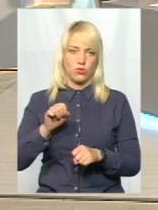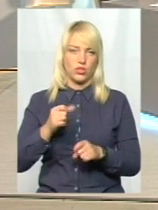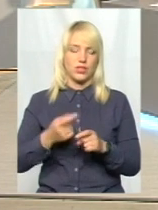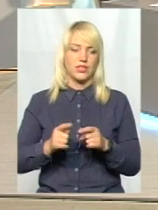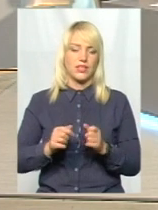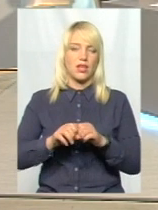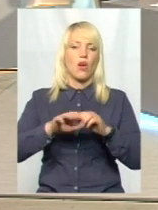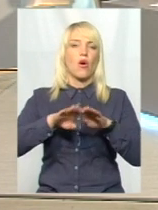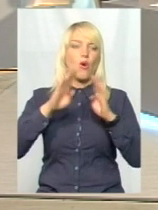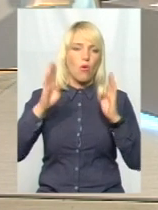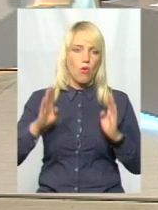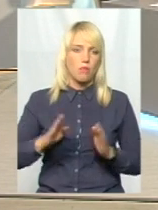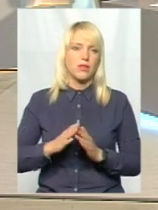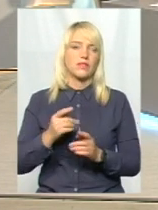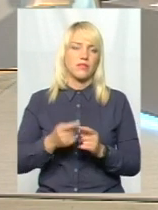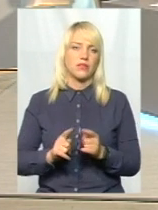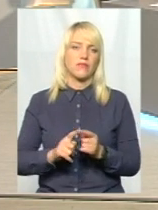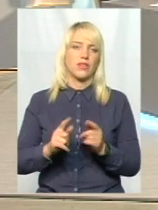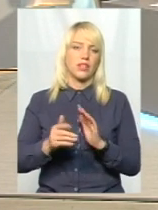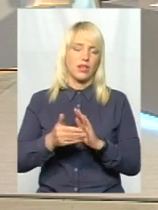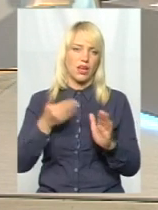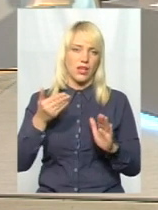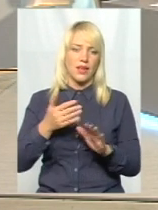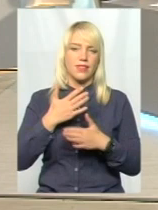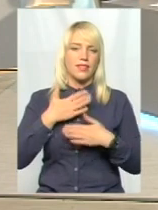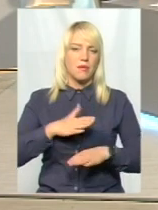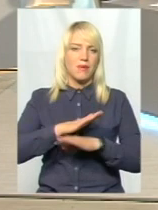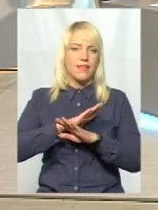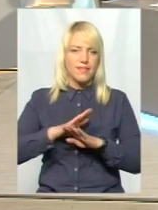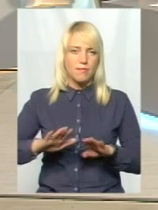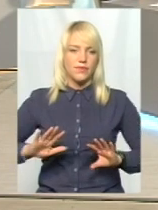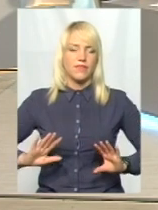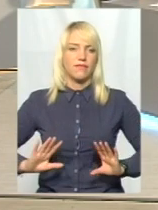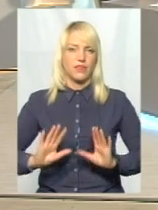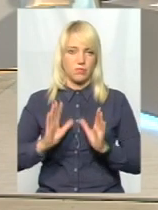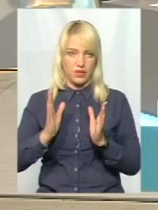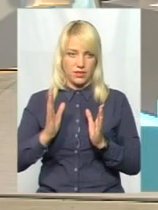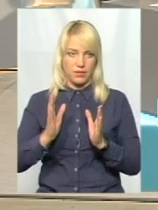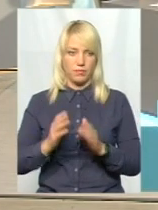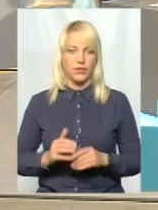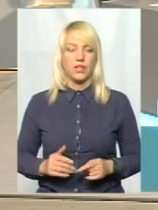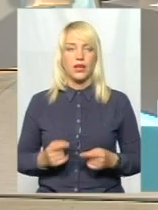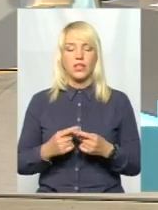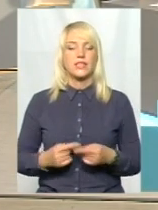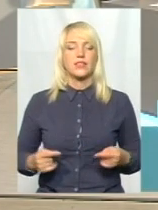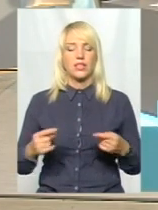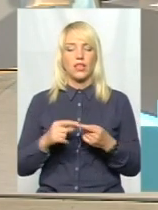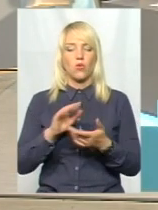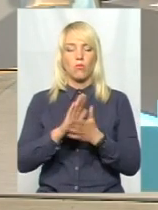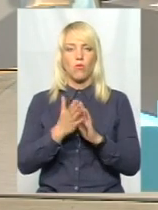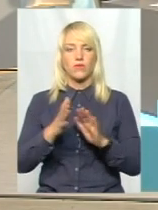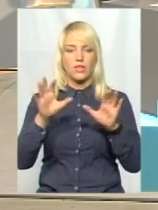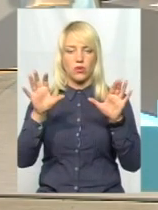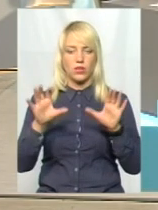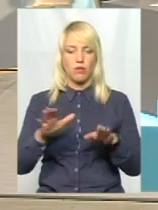приводить до того, що вникають такі, скажімо, неприємні випадки отруєння людей. Згідно вимог законодавства, повністю